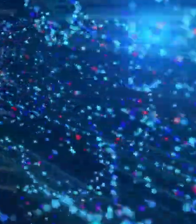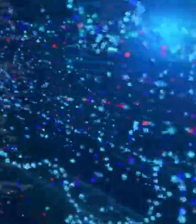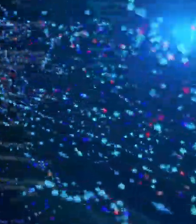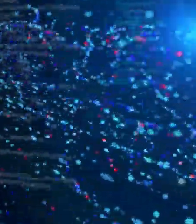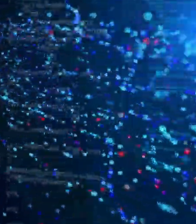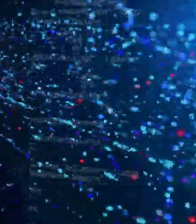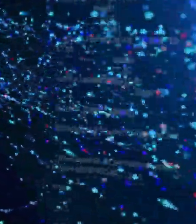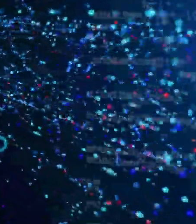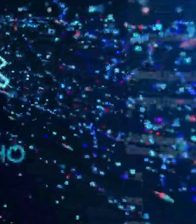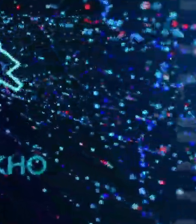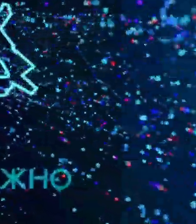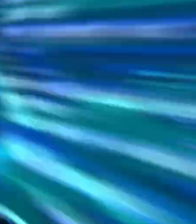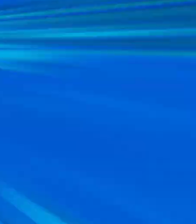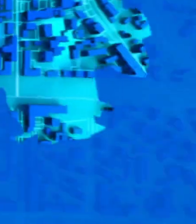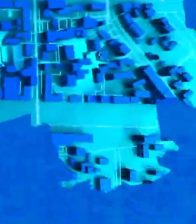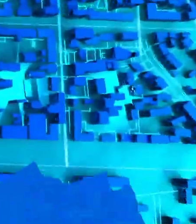МУЗЫКАЛЬНАЯ